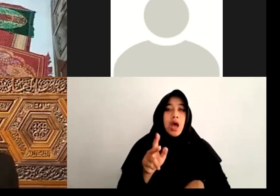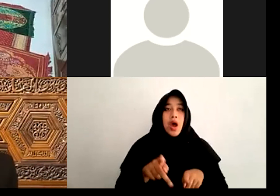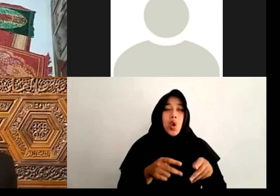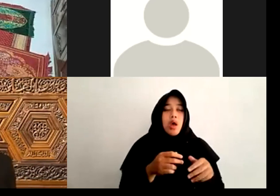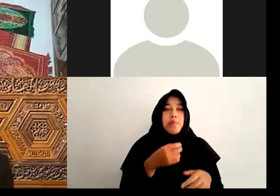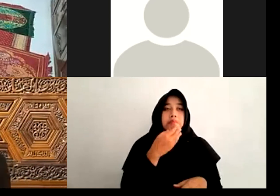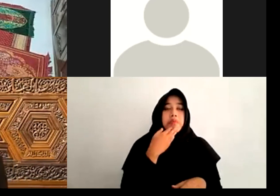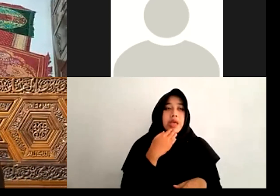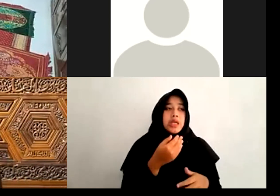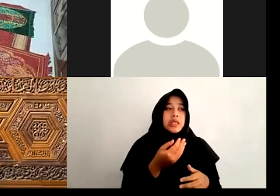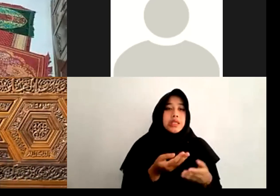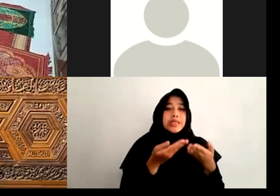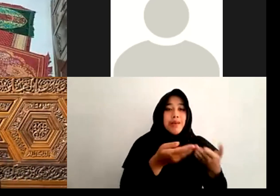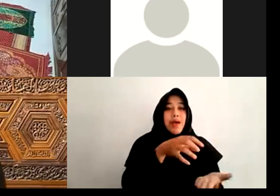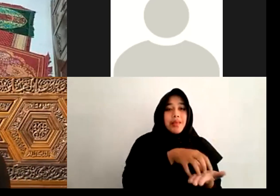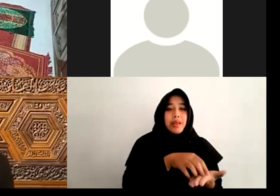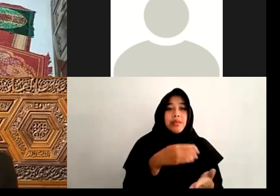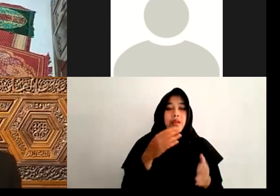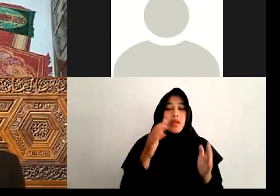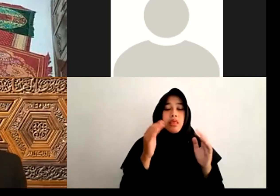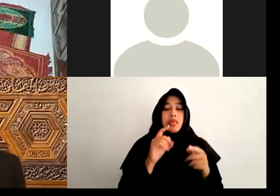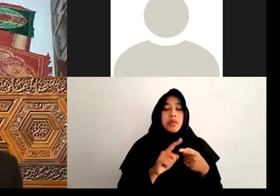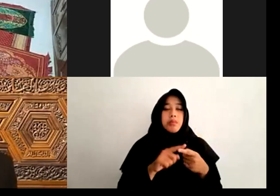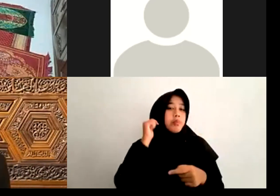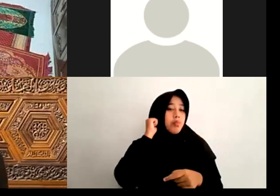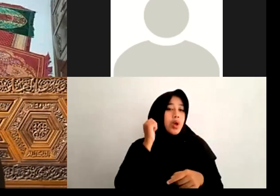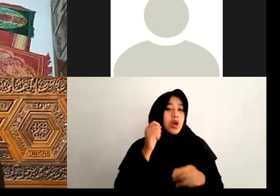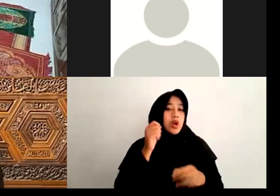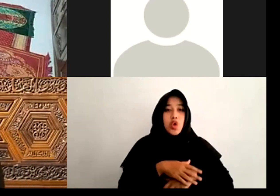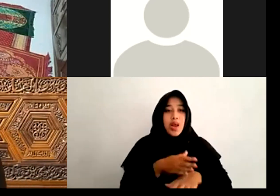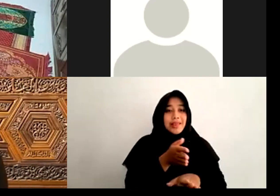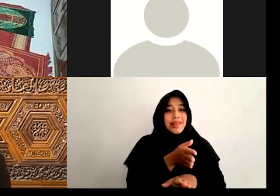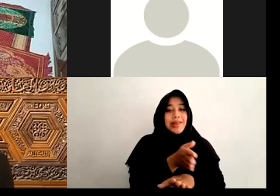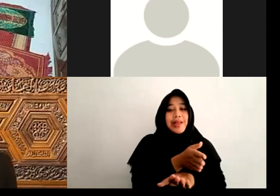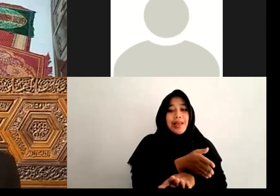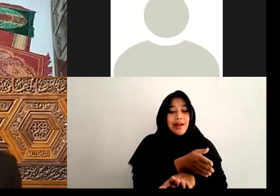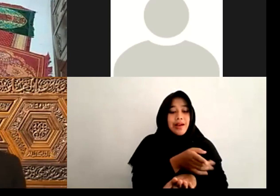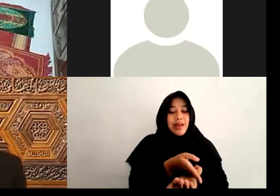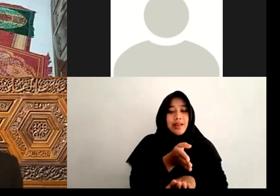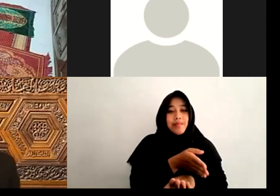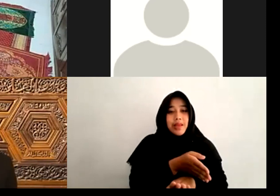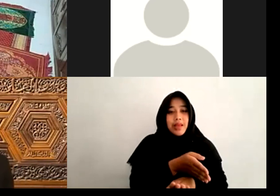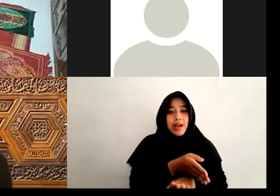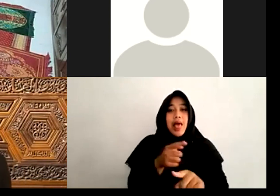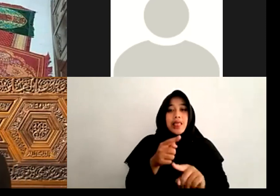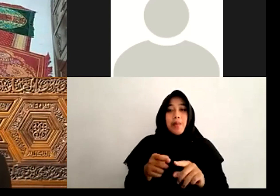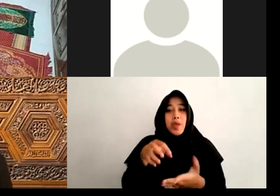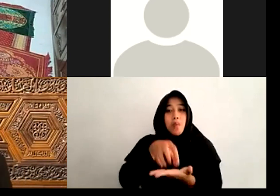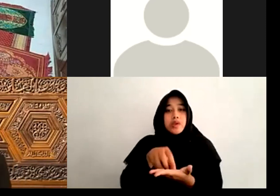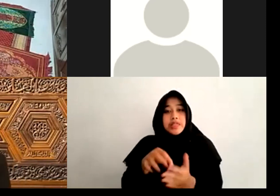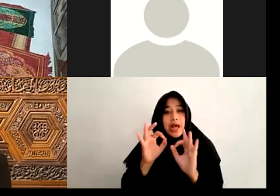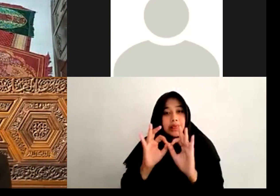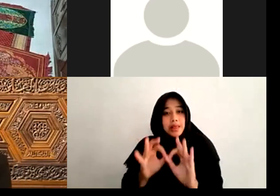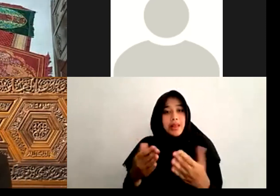Bertentangan Dengan Fikih Kalau Fikihnya Posisi Perempuan Itu Bukan Di Pinggir Tapi Di Belakang Yang Benar Kalau